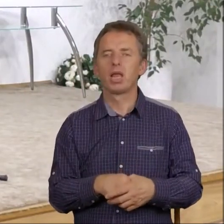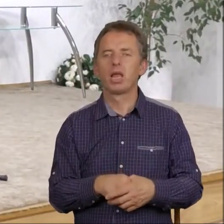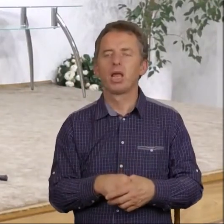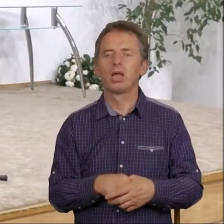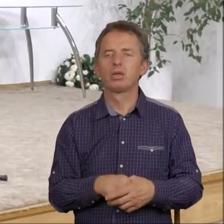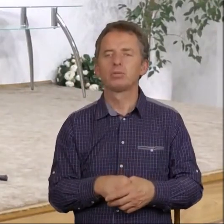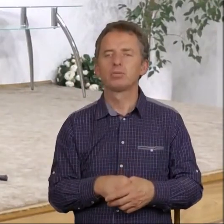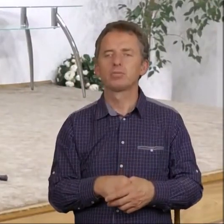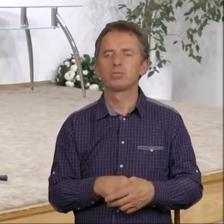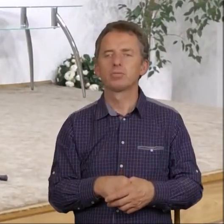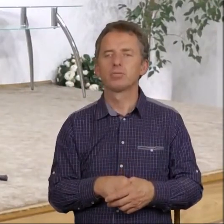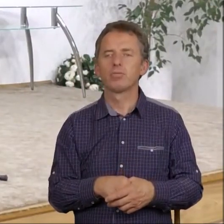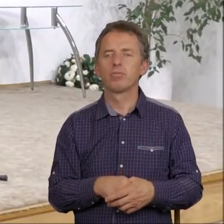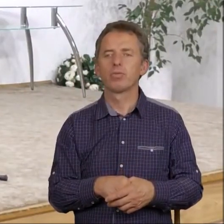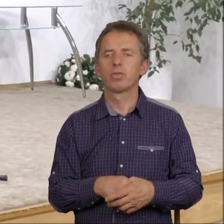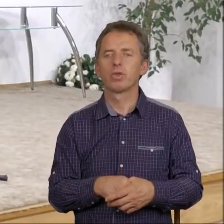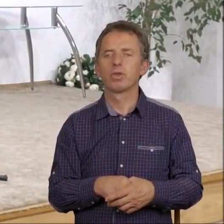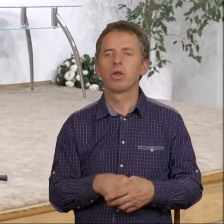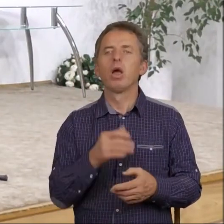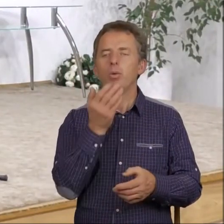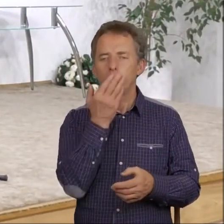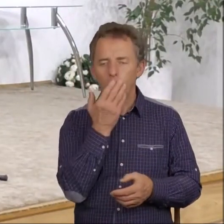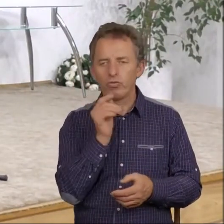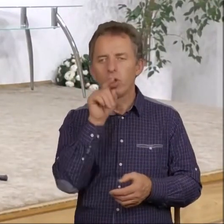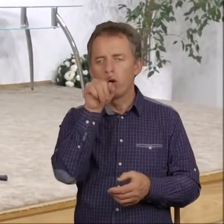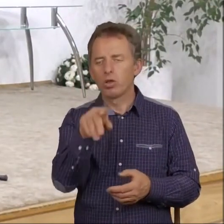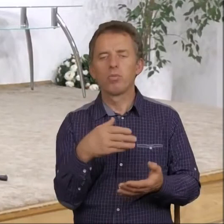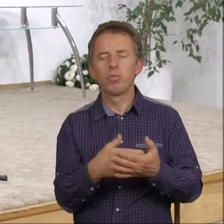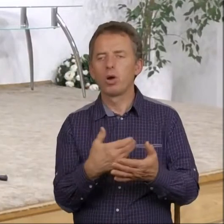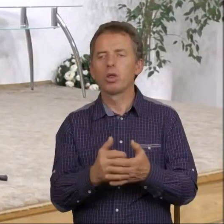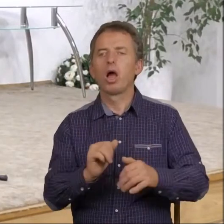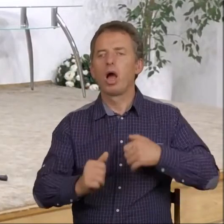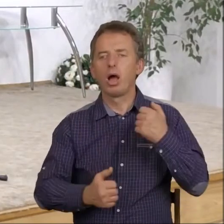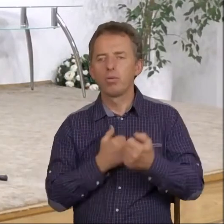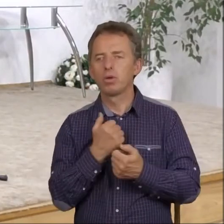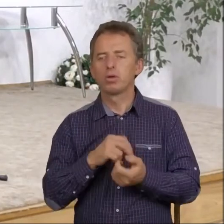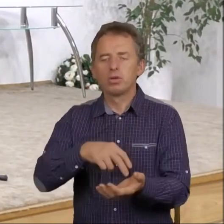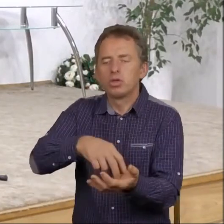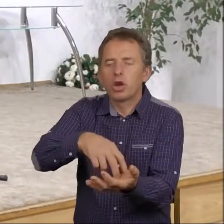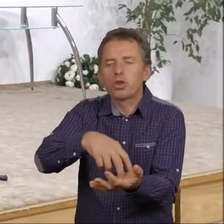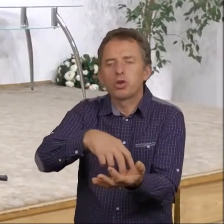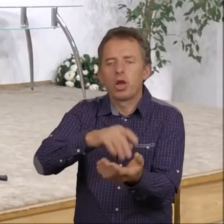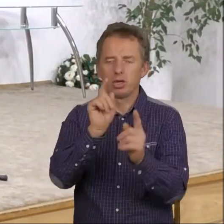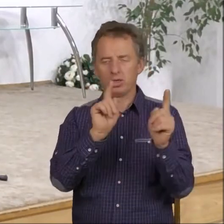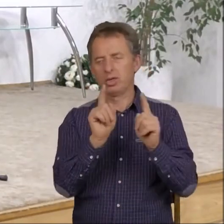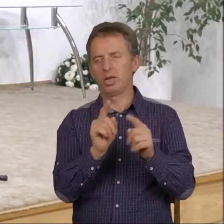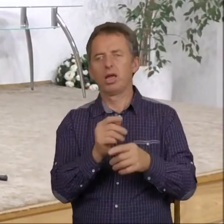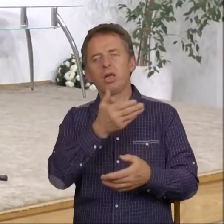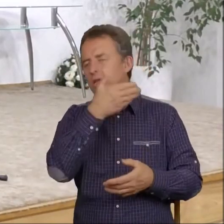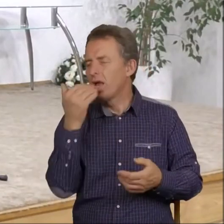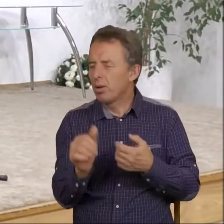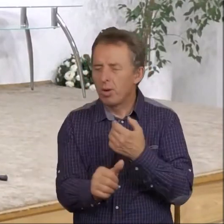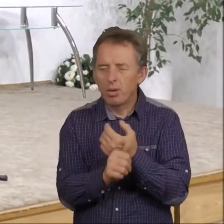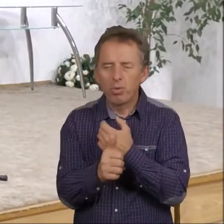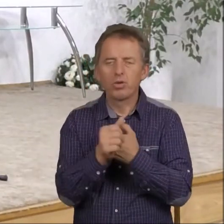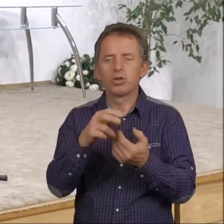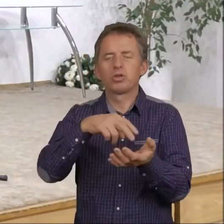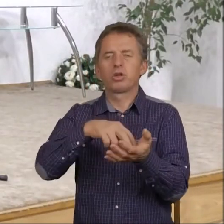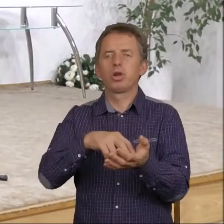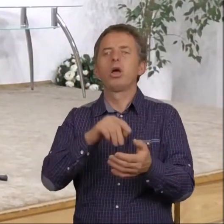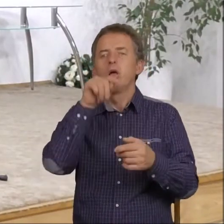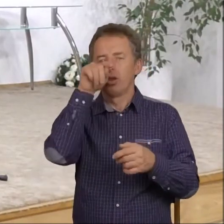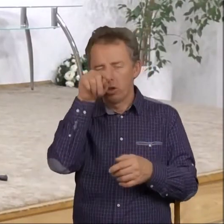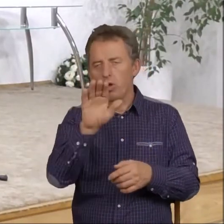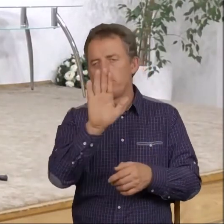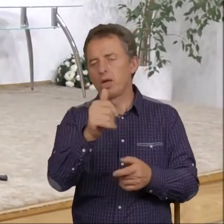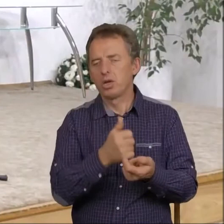Więc proszę Państwa, mówię o tym nie po to, żebyśmy drżeli, bo nie ma powodu, żeby druszeć. Co się ma